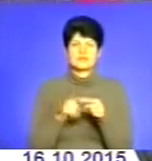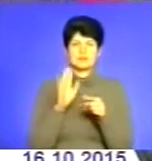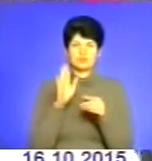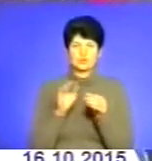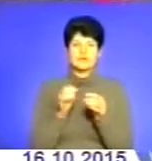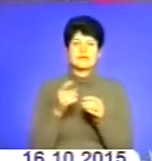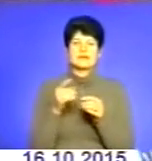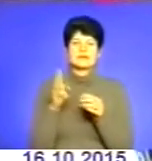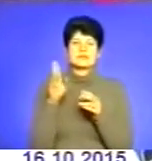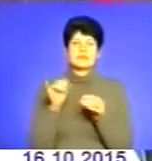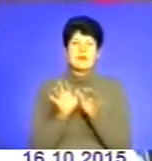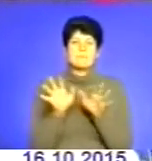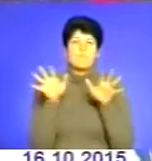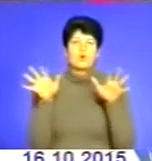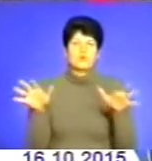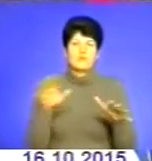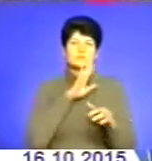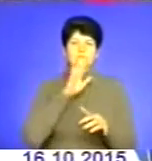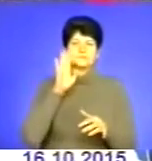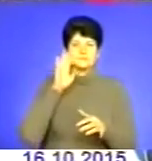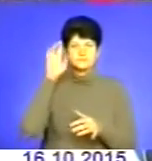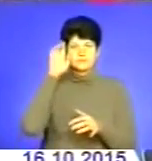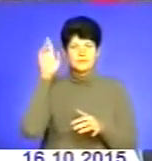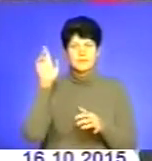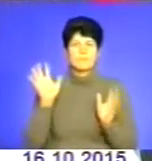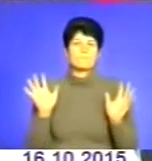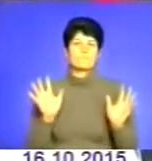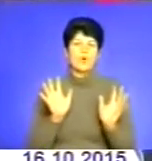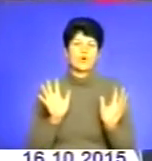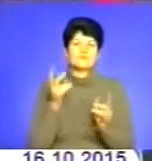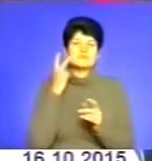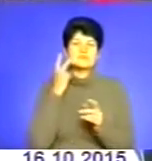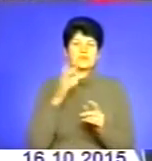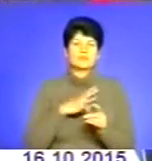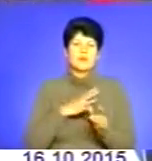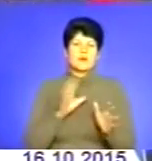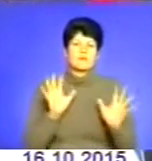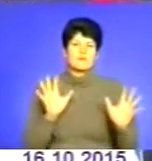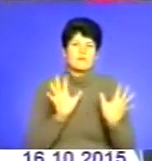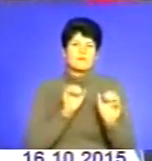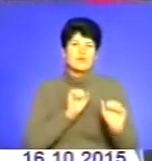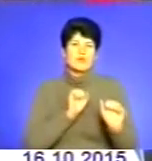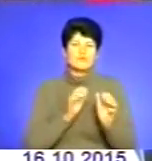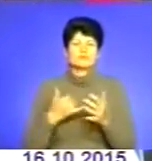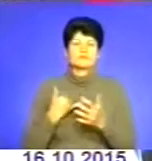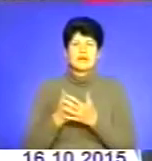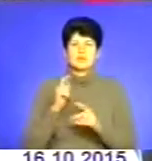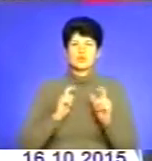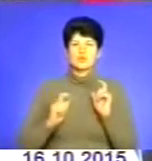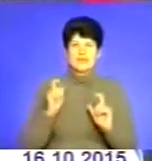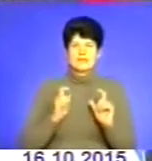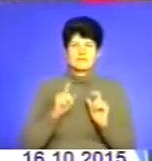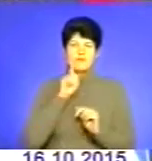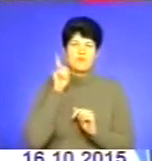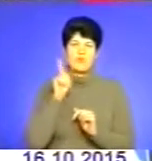Пресвятої Богородиці, саме тому, що Матір Божий завжди була покровом для студентства, для